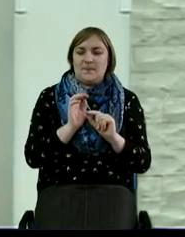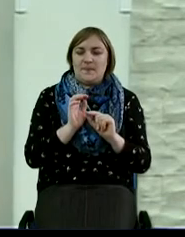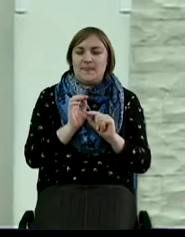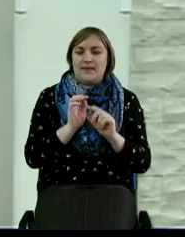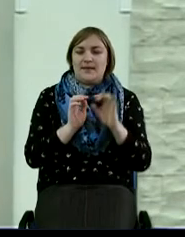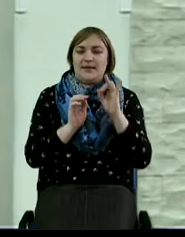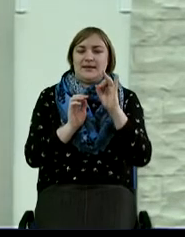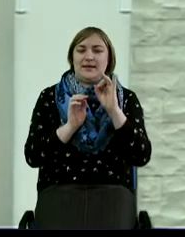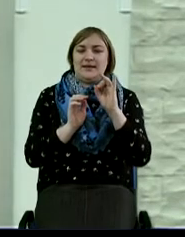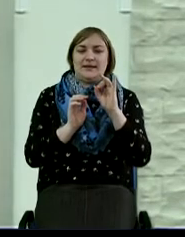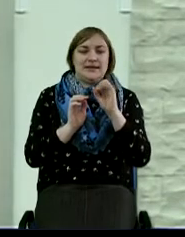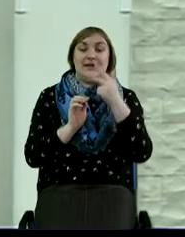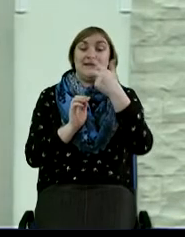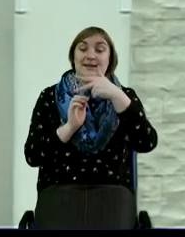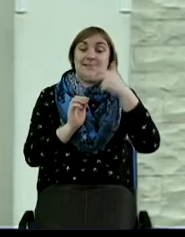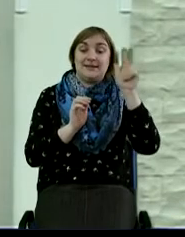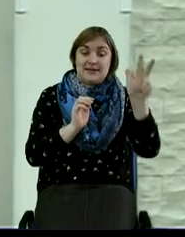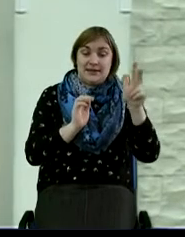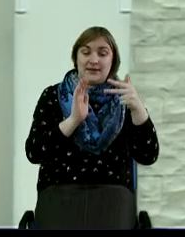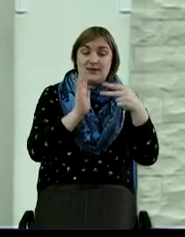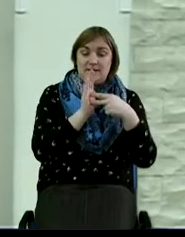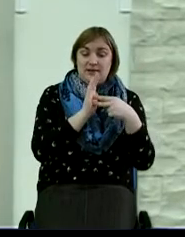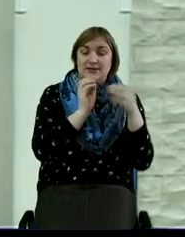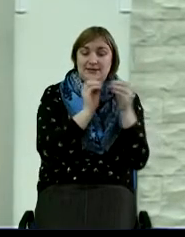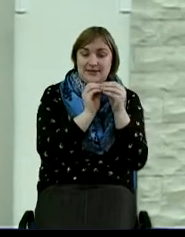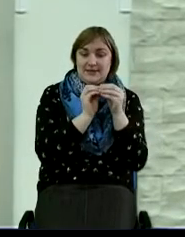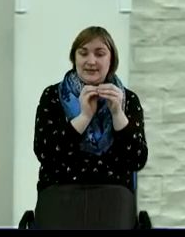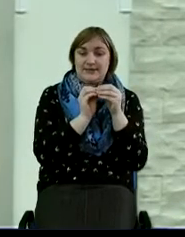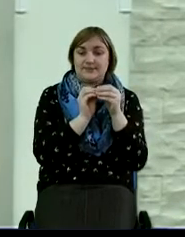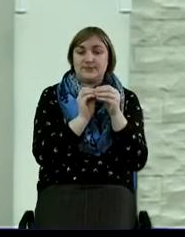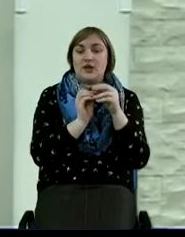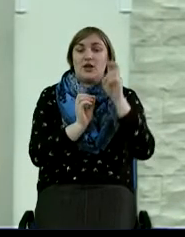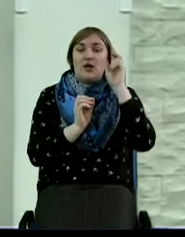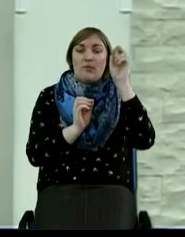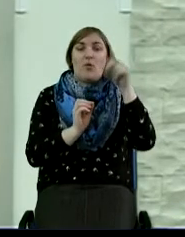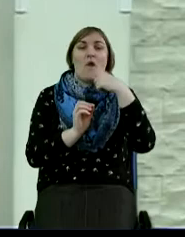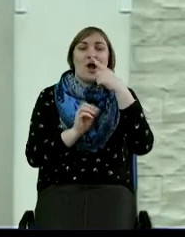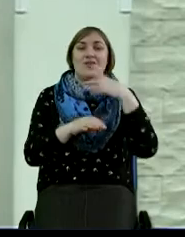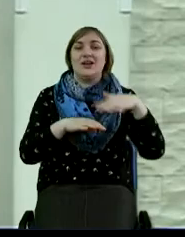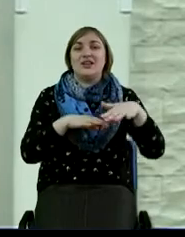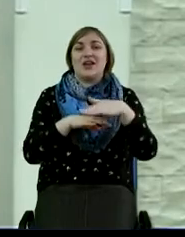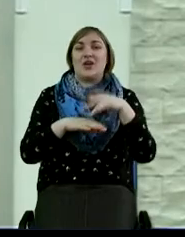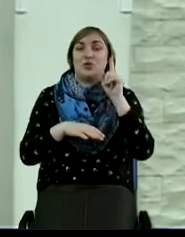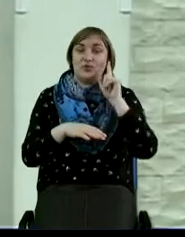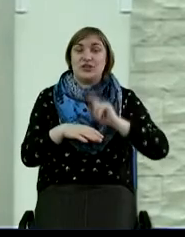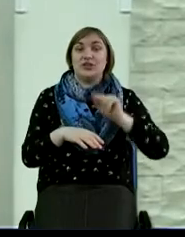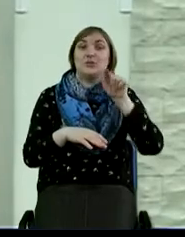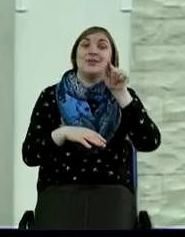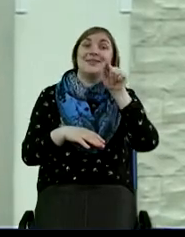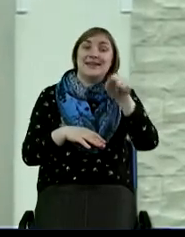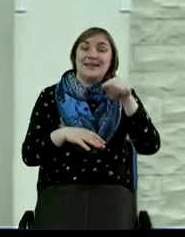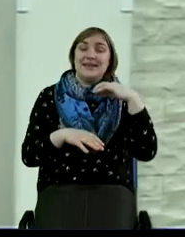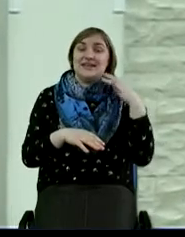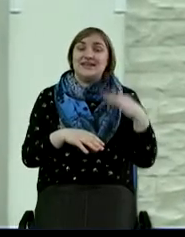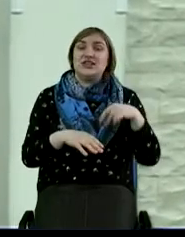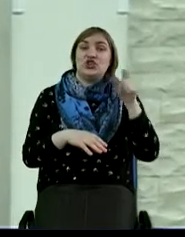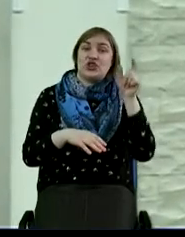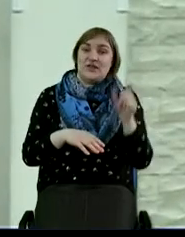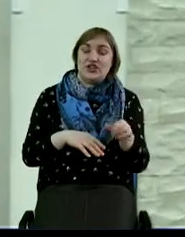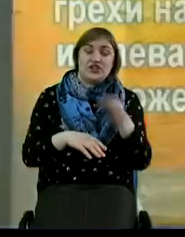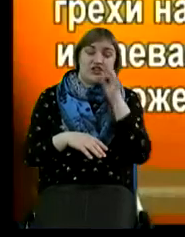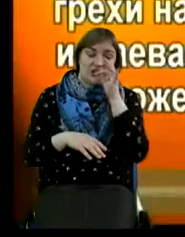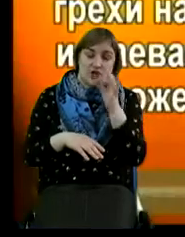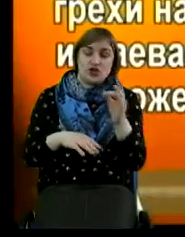Езекииля 33, 10. Бог говорит народу израильскому. «И ты, сын человеческий, скажи